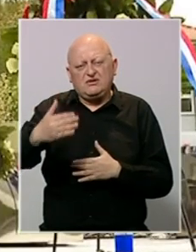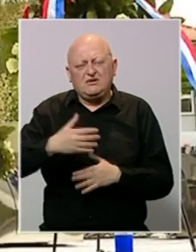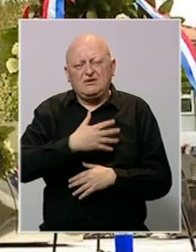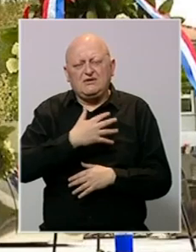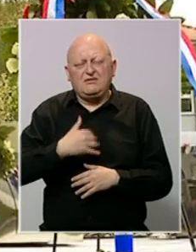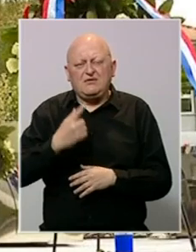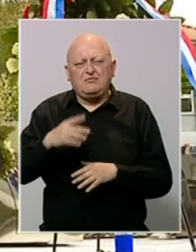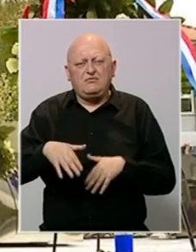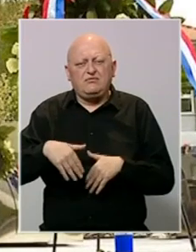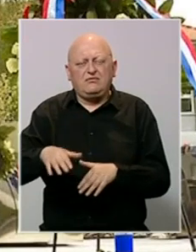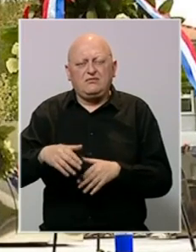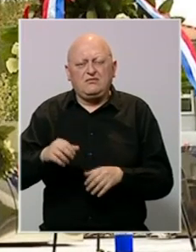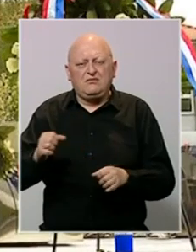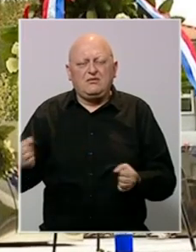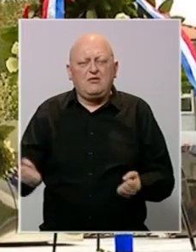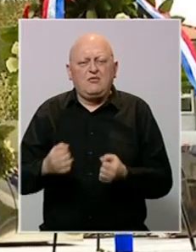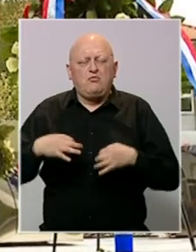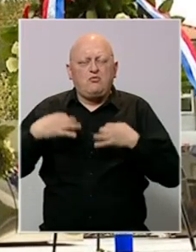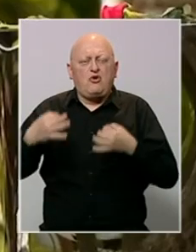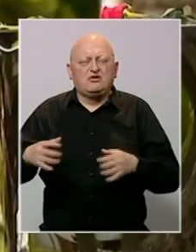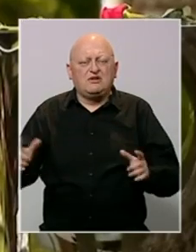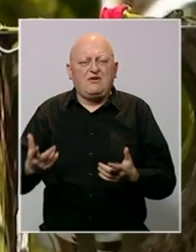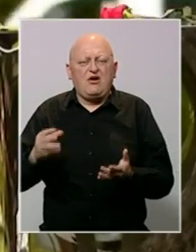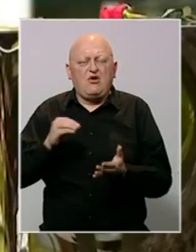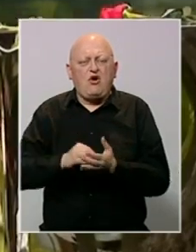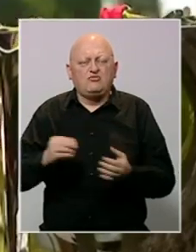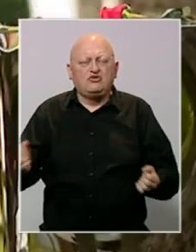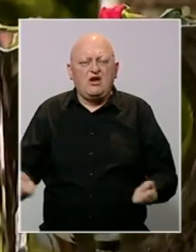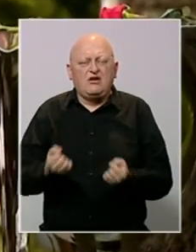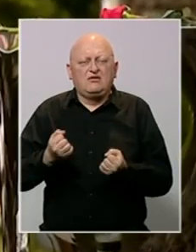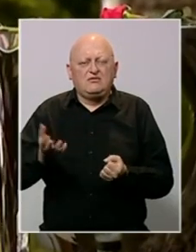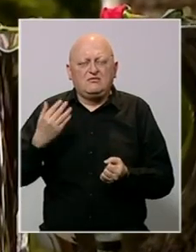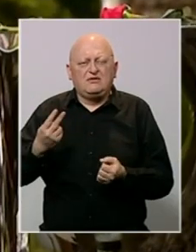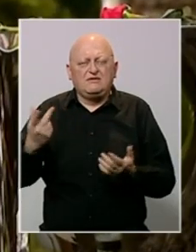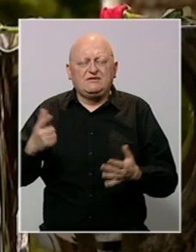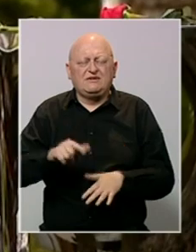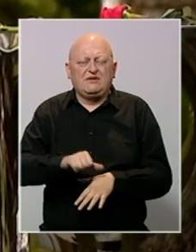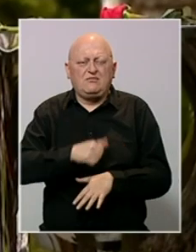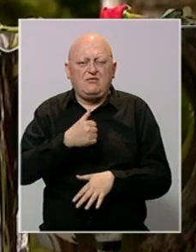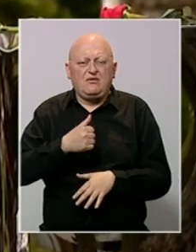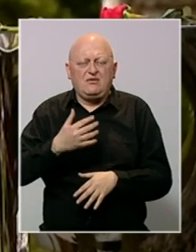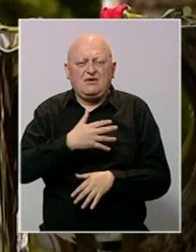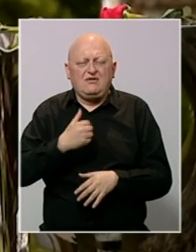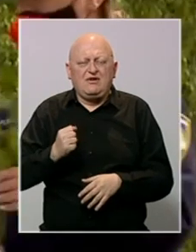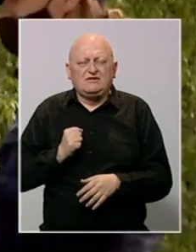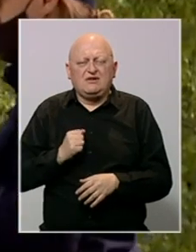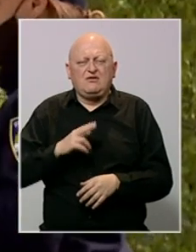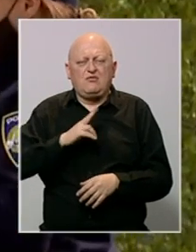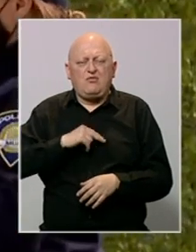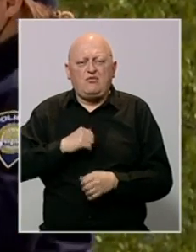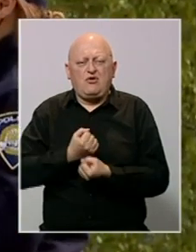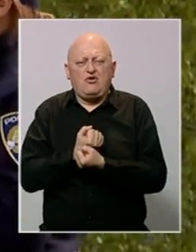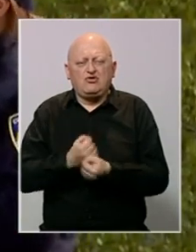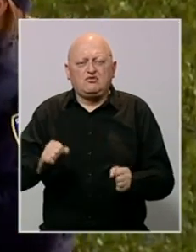Hrvatska 1. maja akciju Bljesak proslavlja i obilježava kao akciju u kojem su prije 27 godina Hrvatska vojska i policija